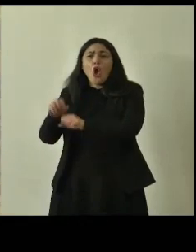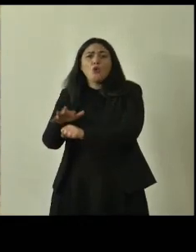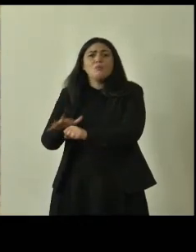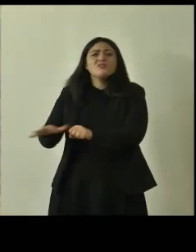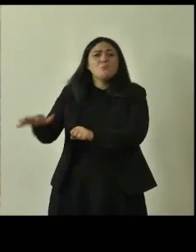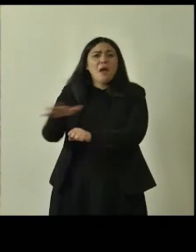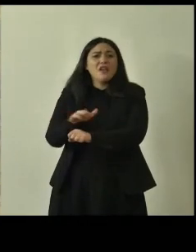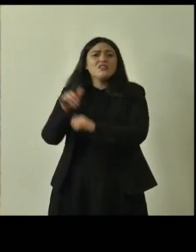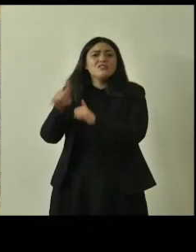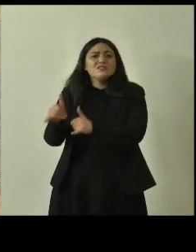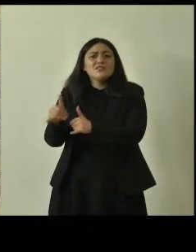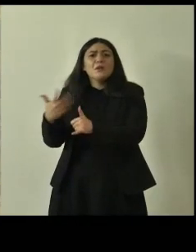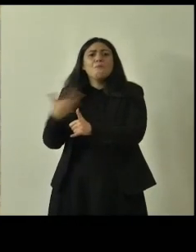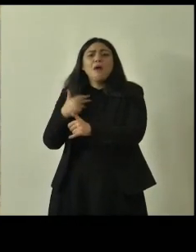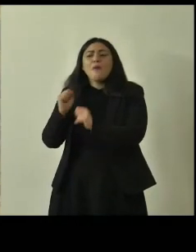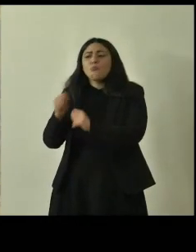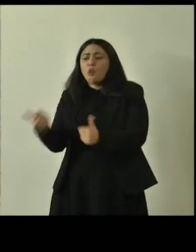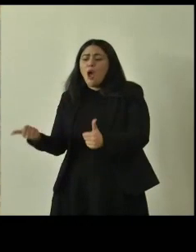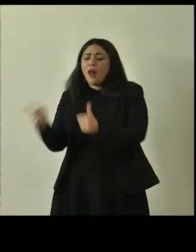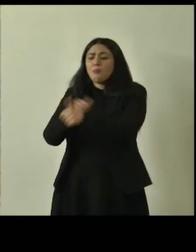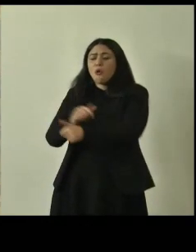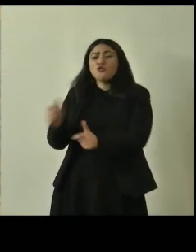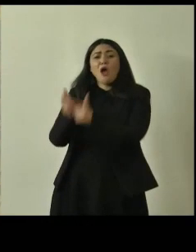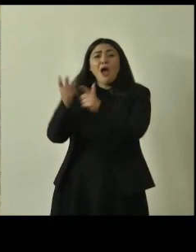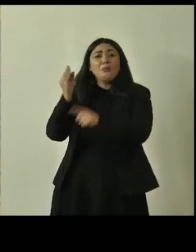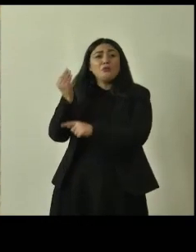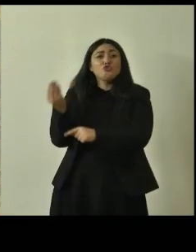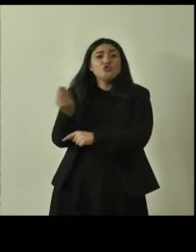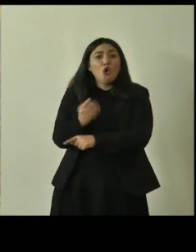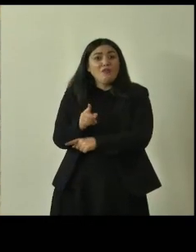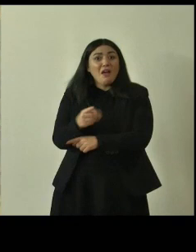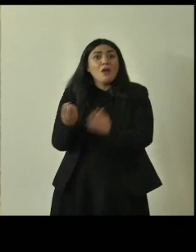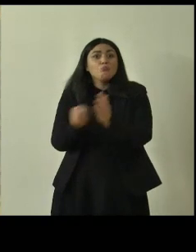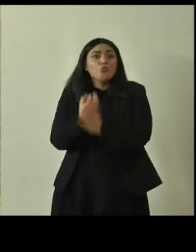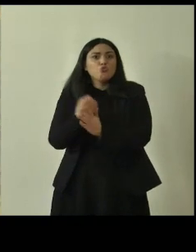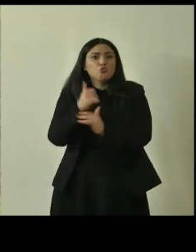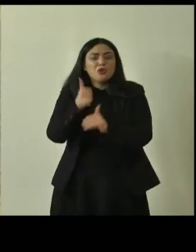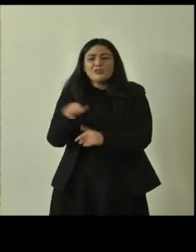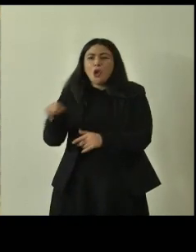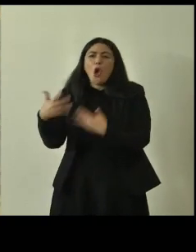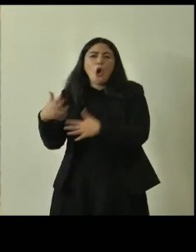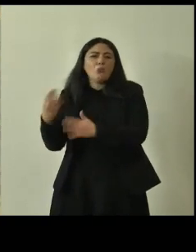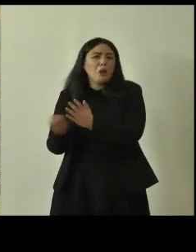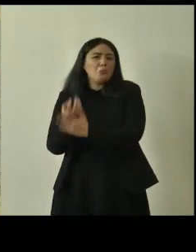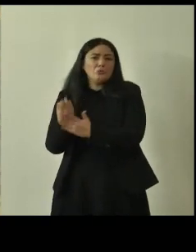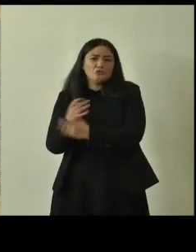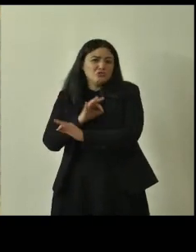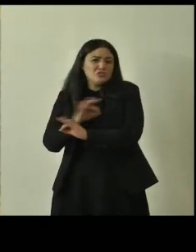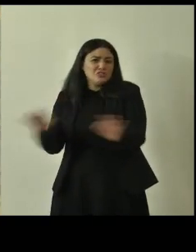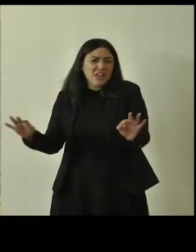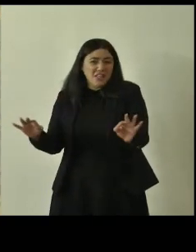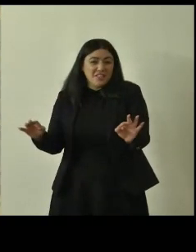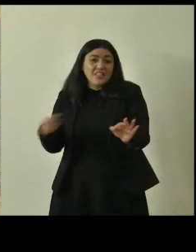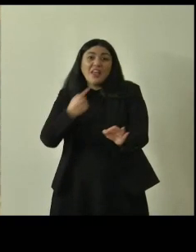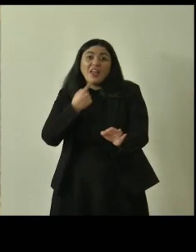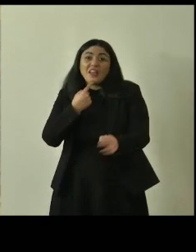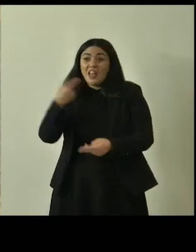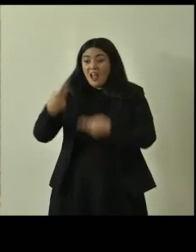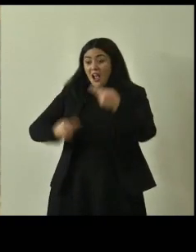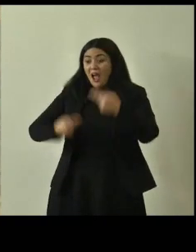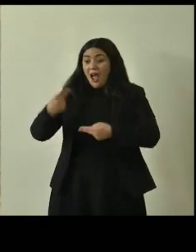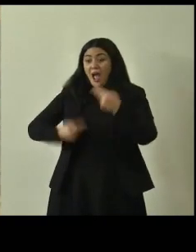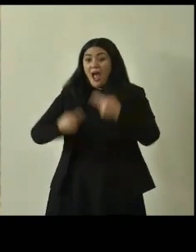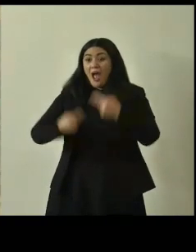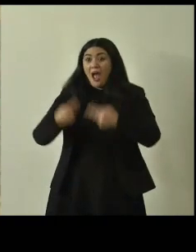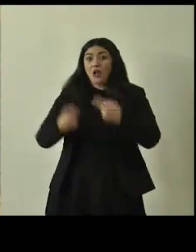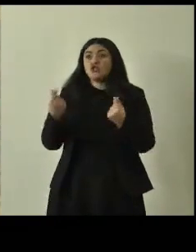se si tolgono e si fanno crescere dagli alberi giovani dal punto di vista produttivo di chi quantifica in euro il valore di